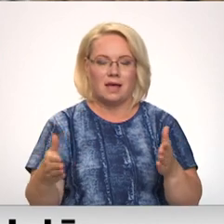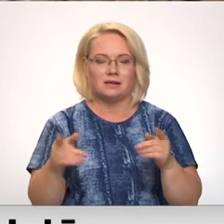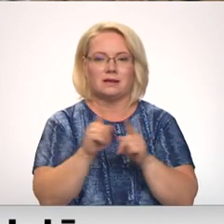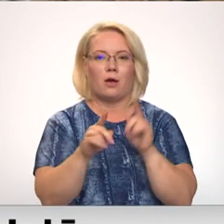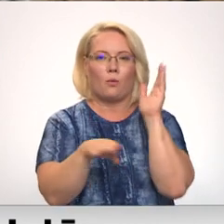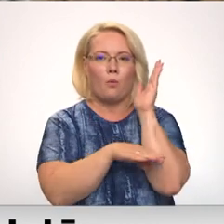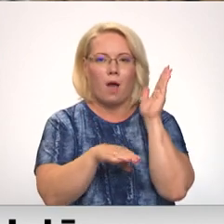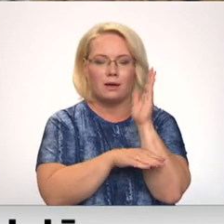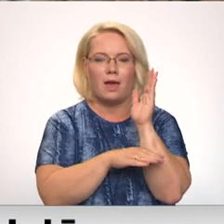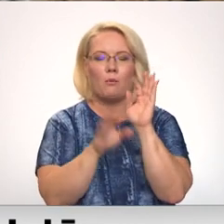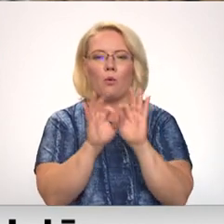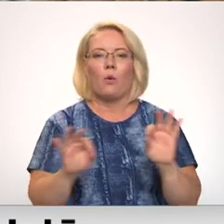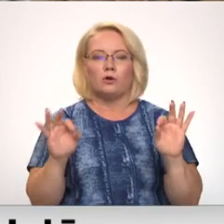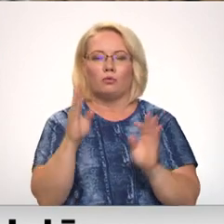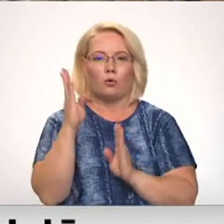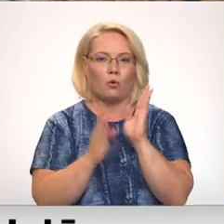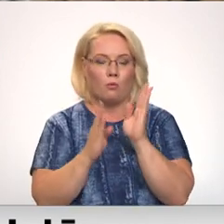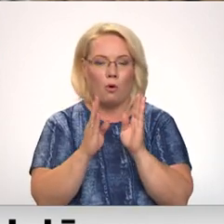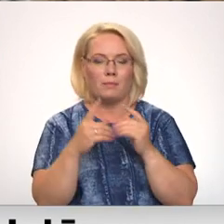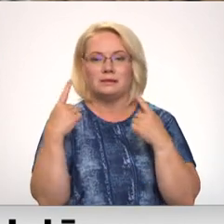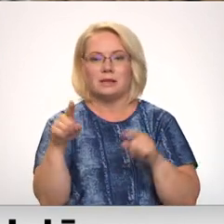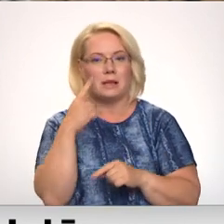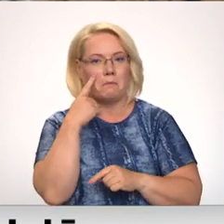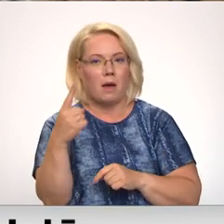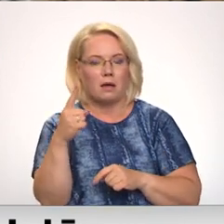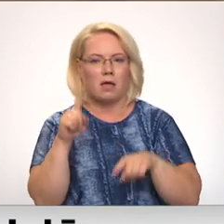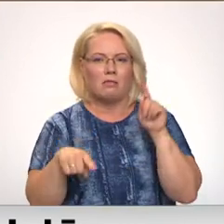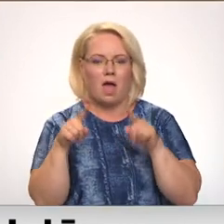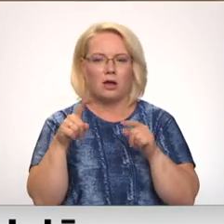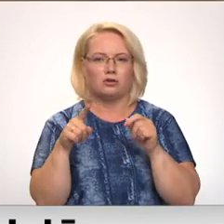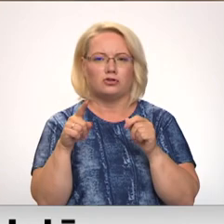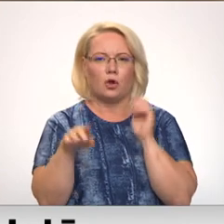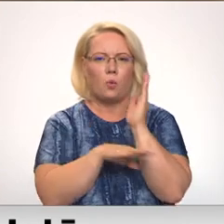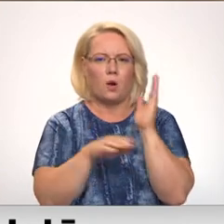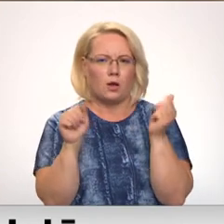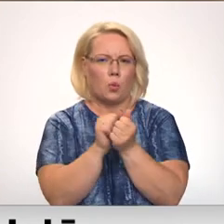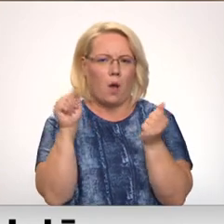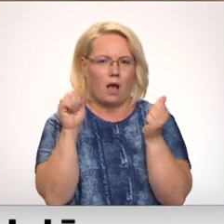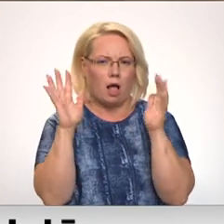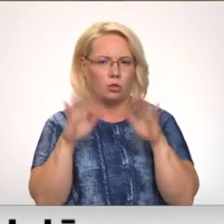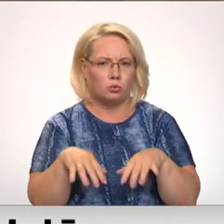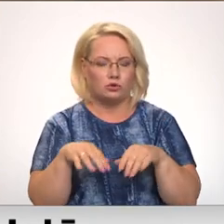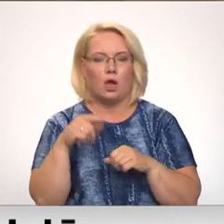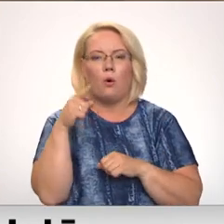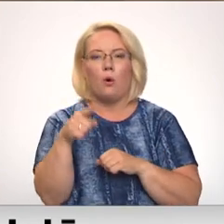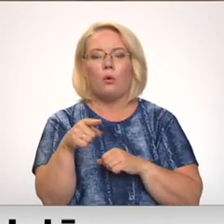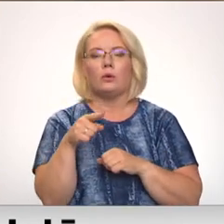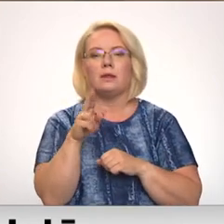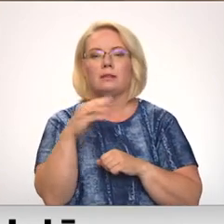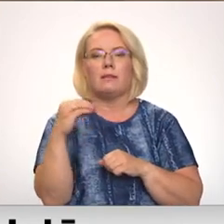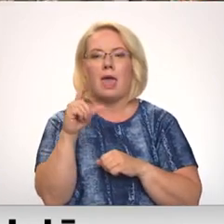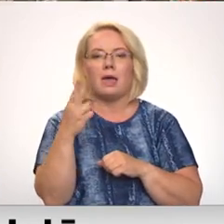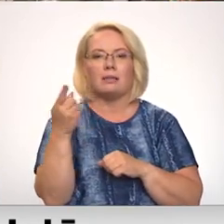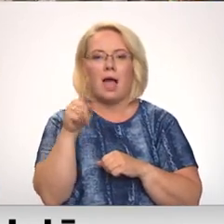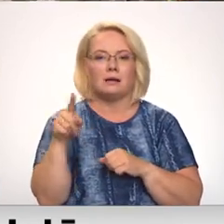Vērīgākie dabas draugi pamanījuši, ka daži koki nokaltuši. Uzņēmumu labie koki vadītājs Edgars Nēlāns